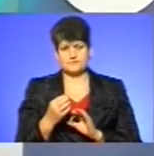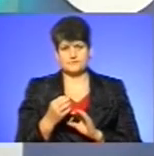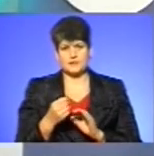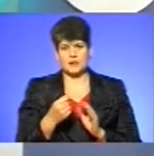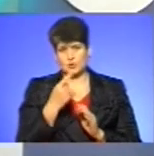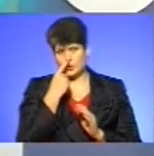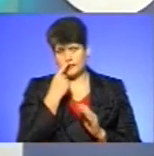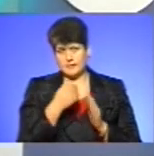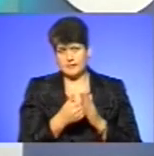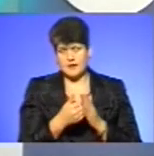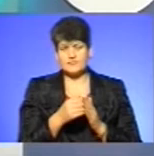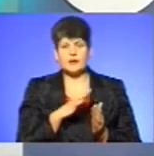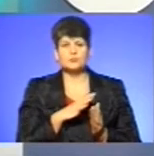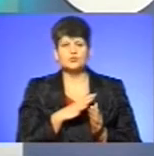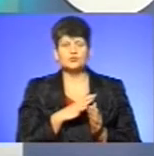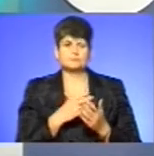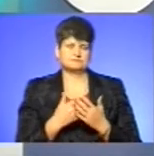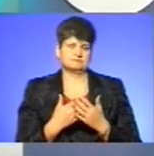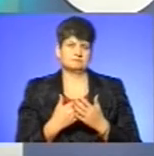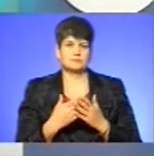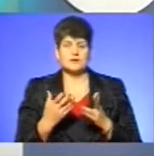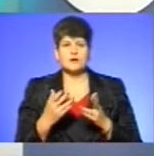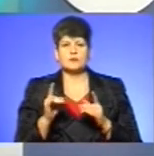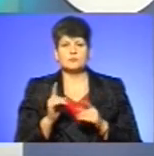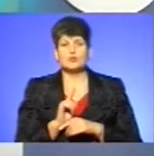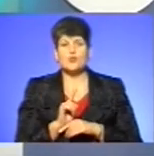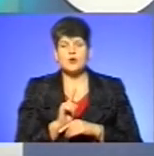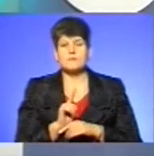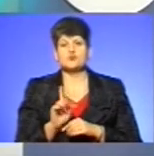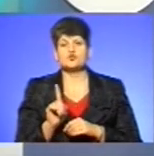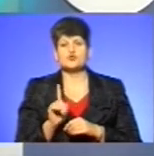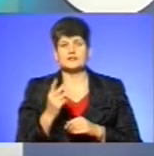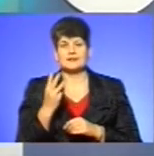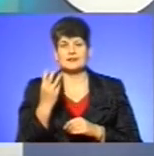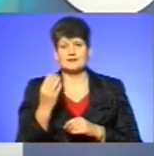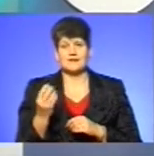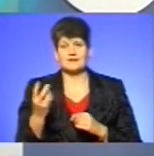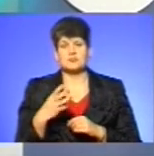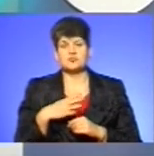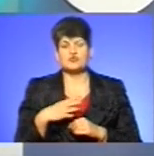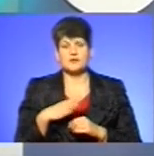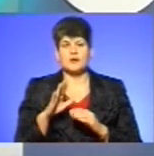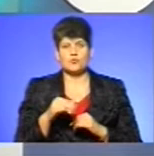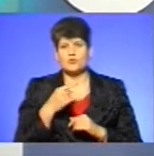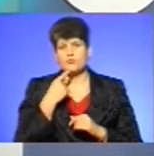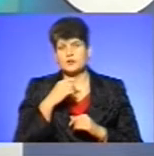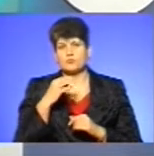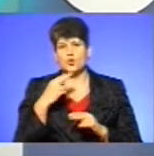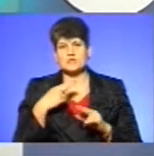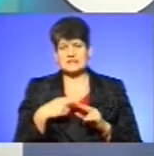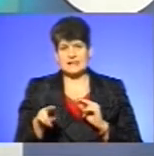такий принцип, чи встановлена така норма про те, що три дні потрібно чекати, а тоді повідомляти про зникнення